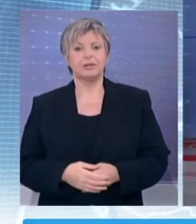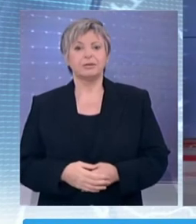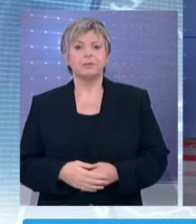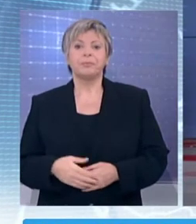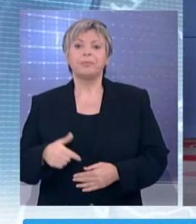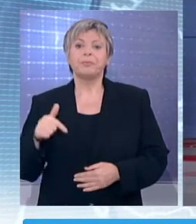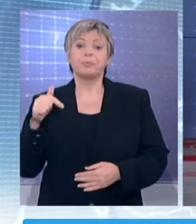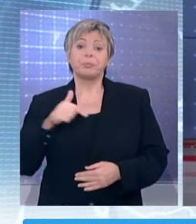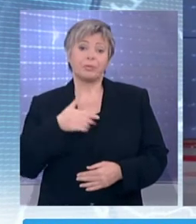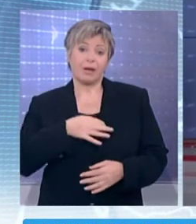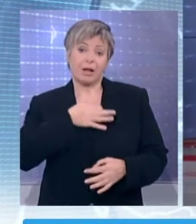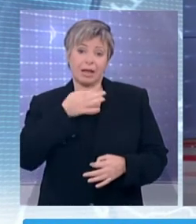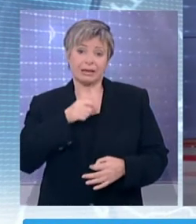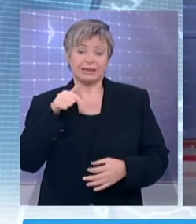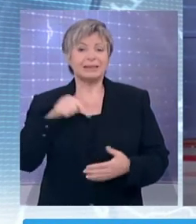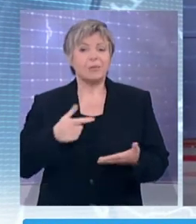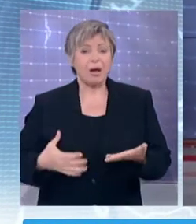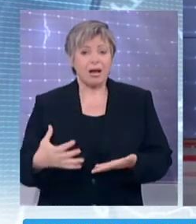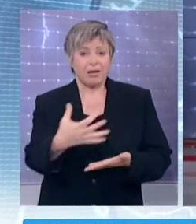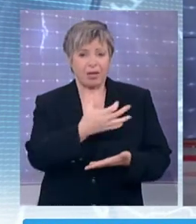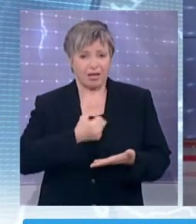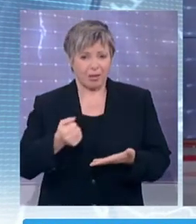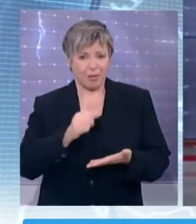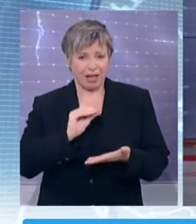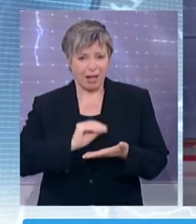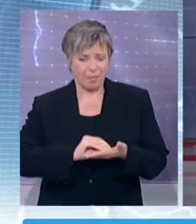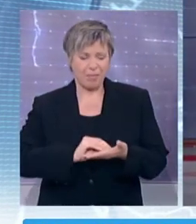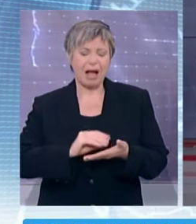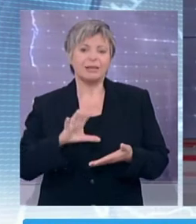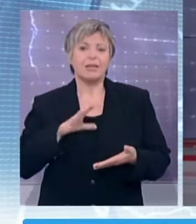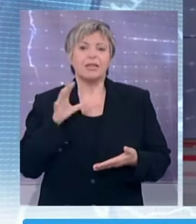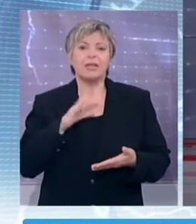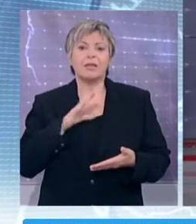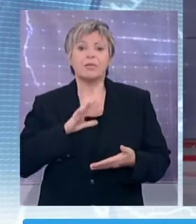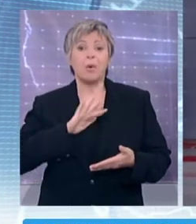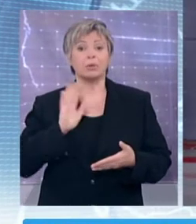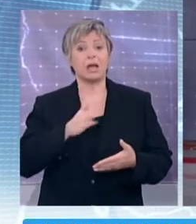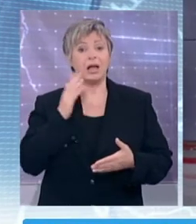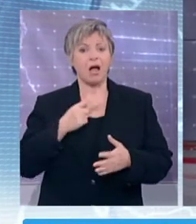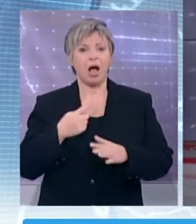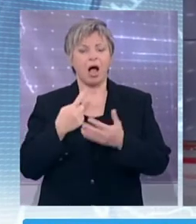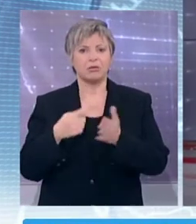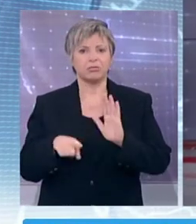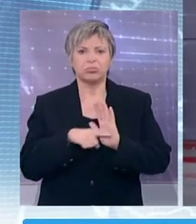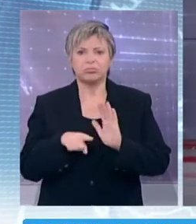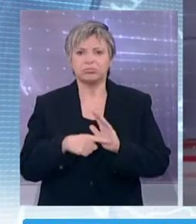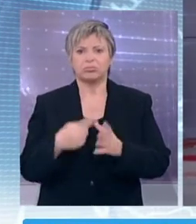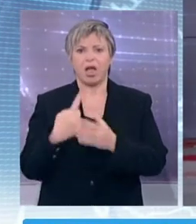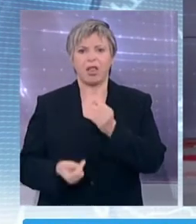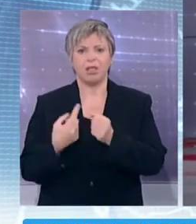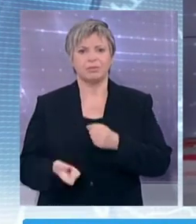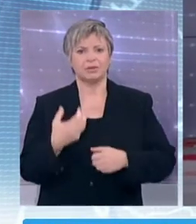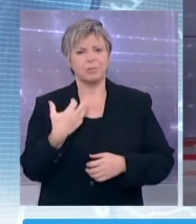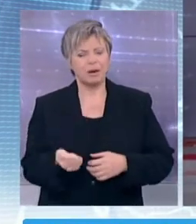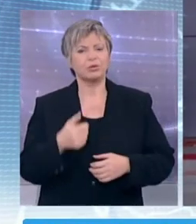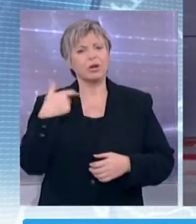Δεν επιθυμούμε να επιβληθούν σπρακτικά μέτρα, αλλά αυτό φαντάζει αναπόφευκτο. Όσο το έλλειμμα αντί να συρρυκνώνεται αυξάνει και η κυβέρνηση καθυστερεί